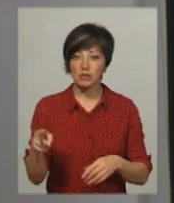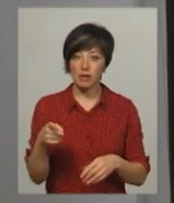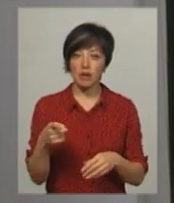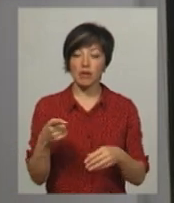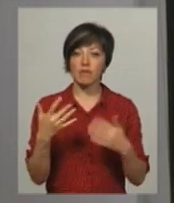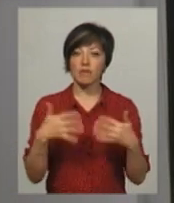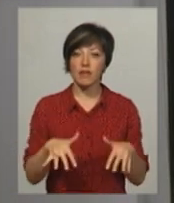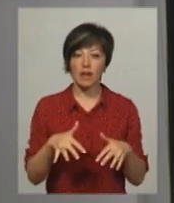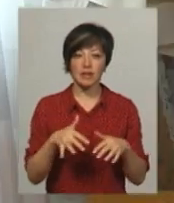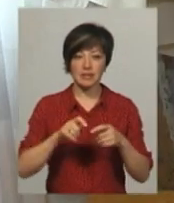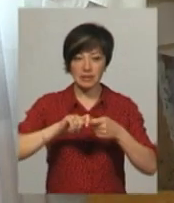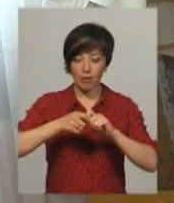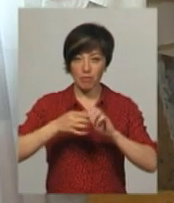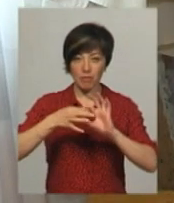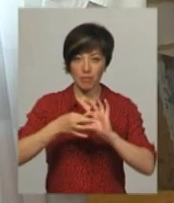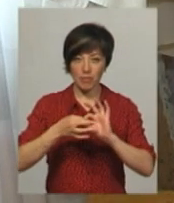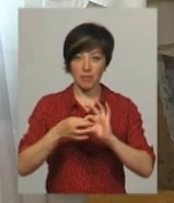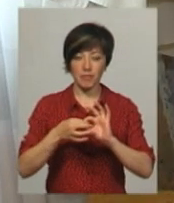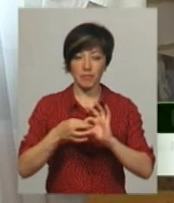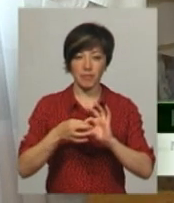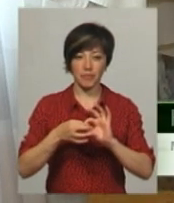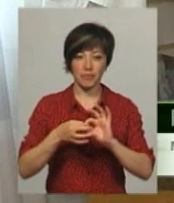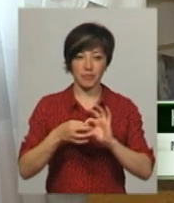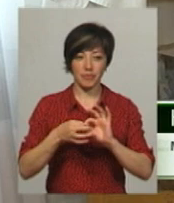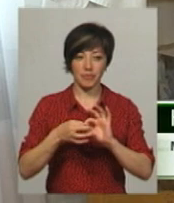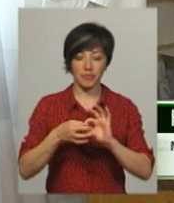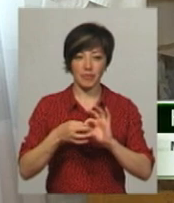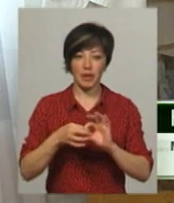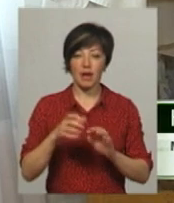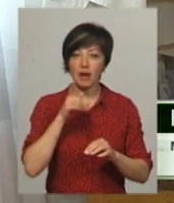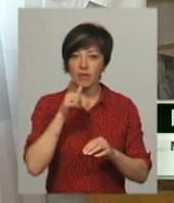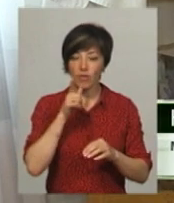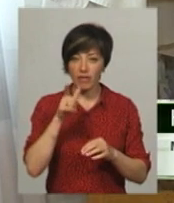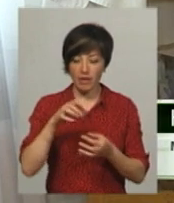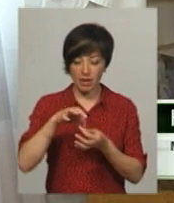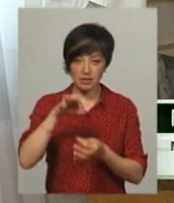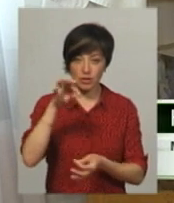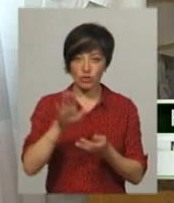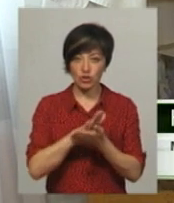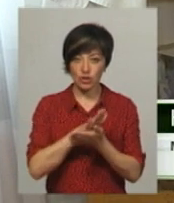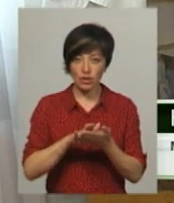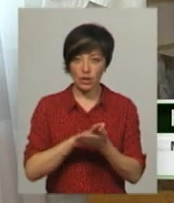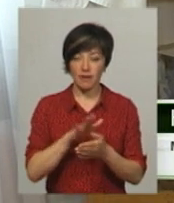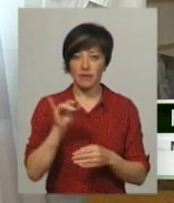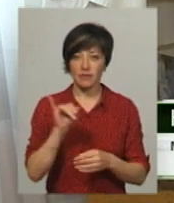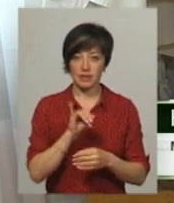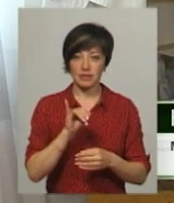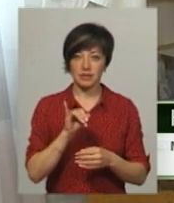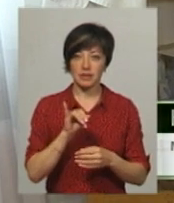на створення замка в замку. Вони нероздільні. Я брав сам графітний олівець, очищав його. І